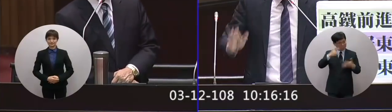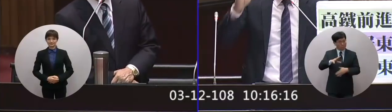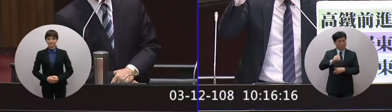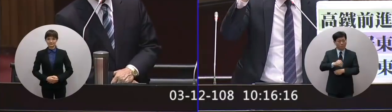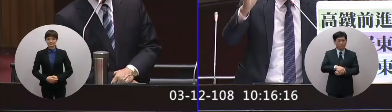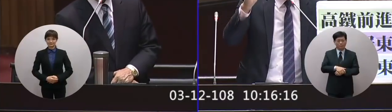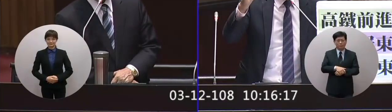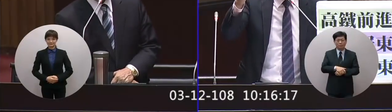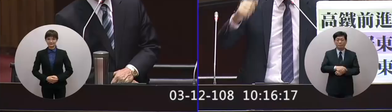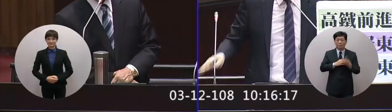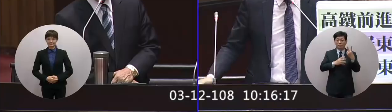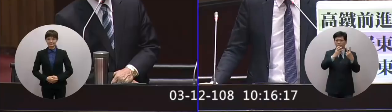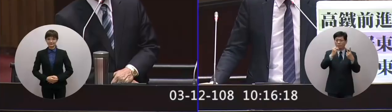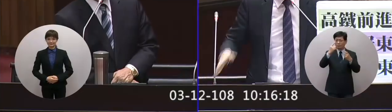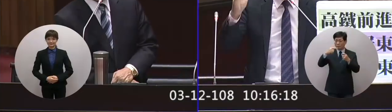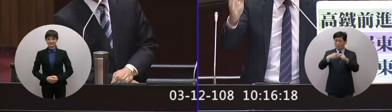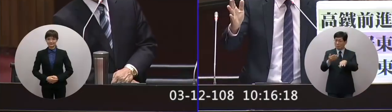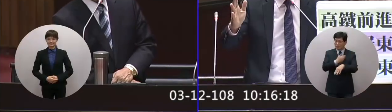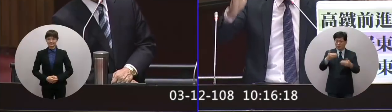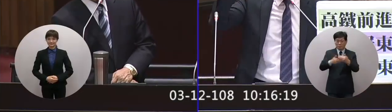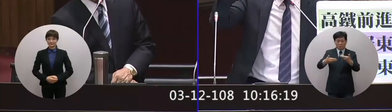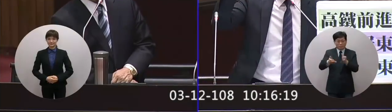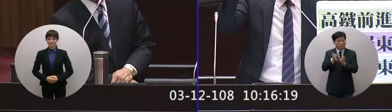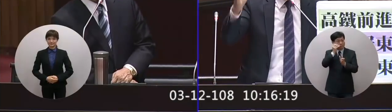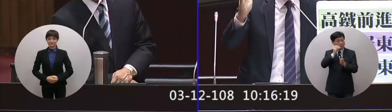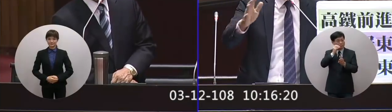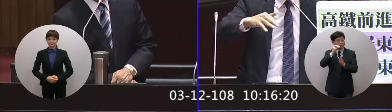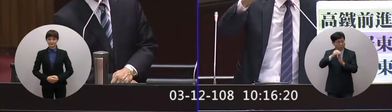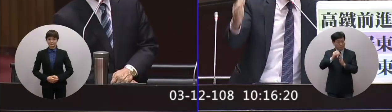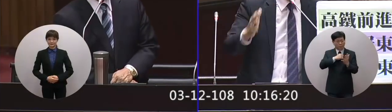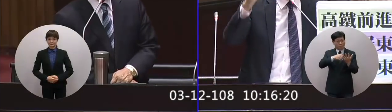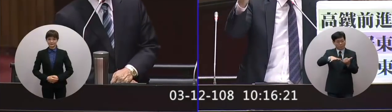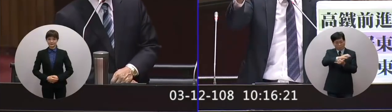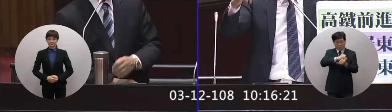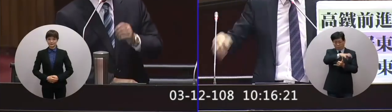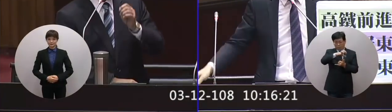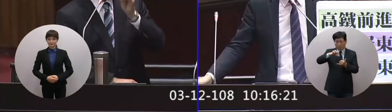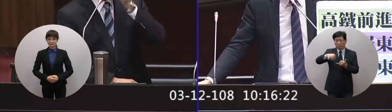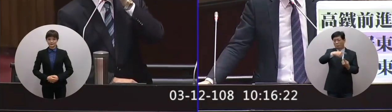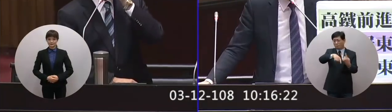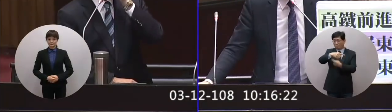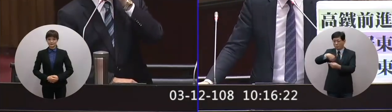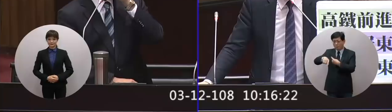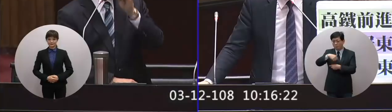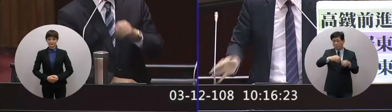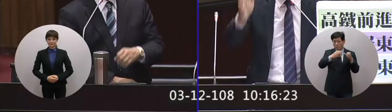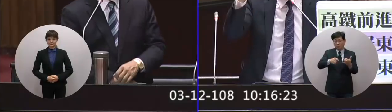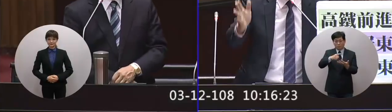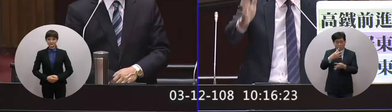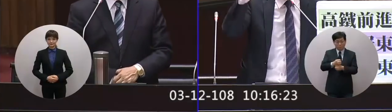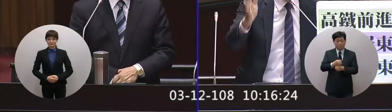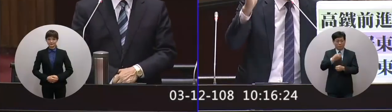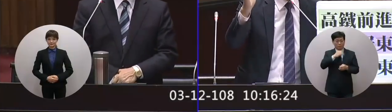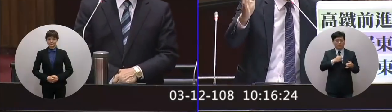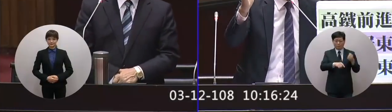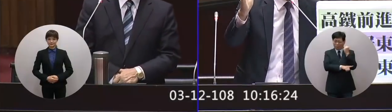嗎2001年開始交通不關光局讓各縣市輪流來辦燈會為什麼屏東是